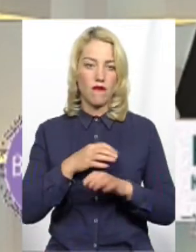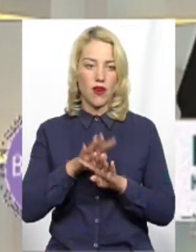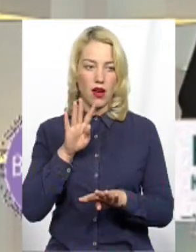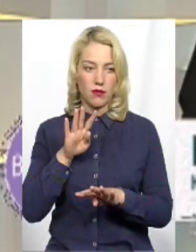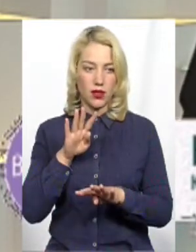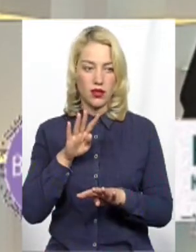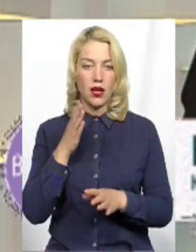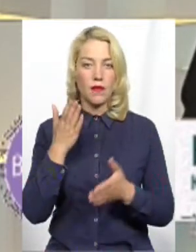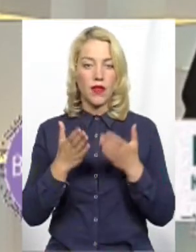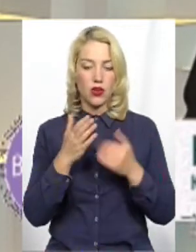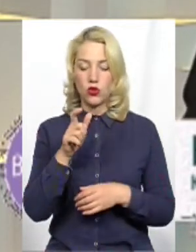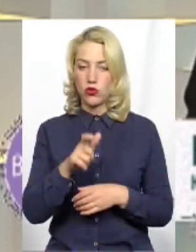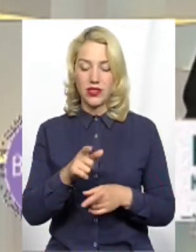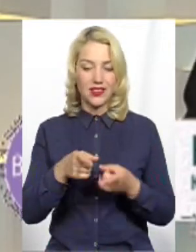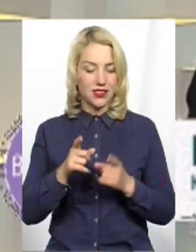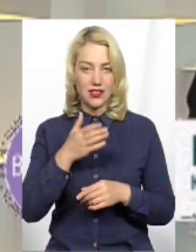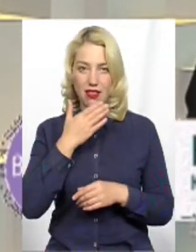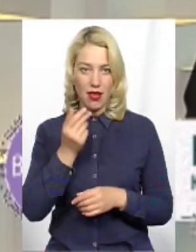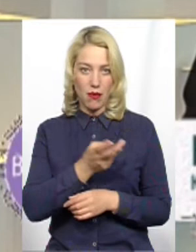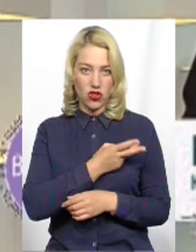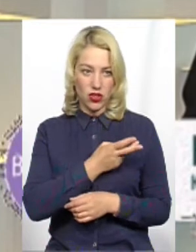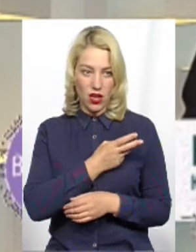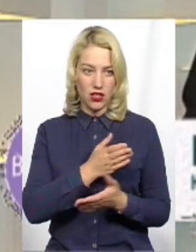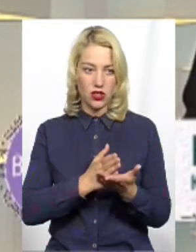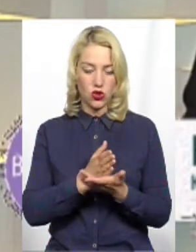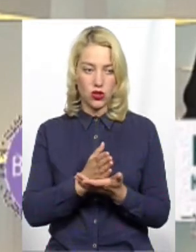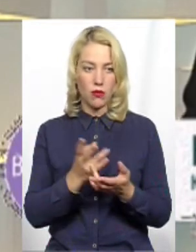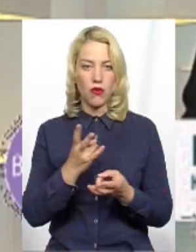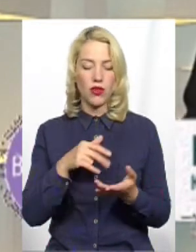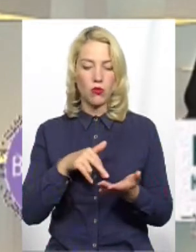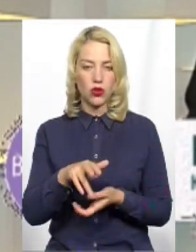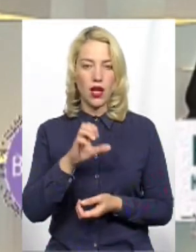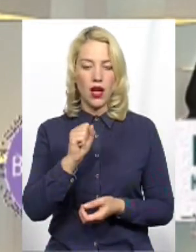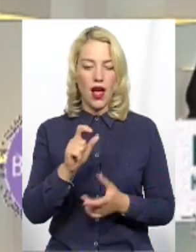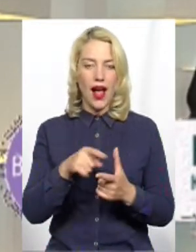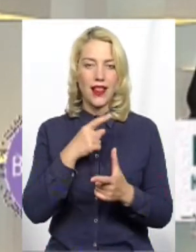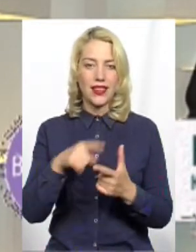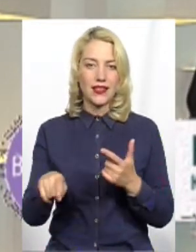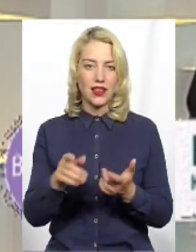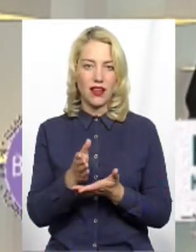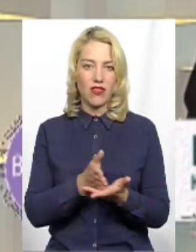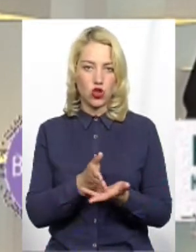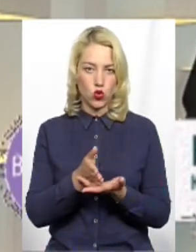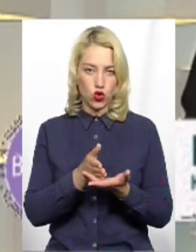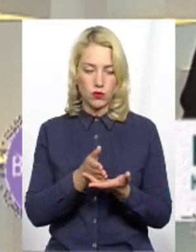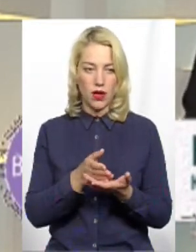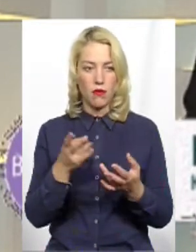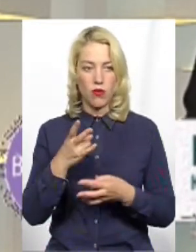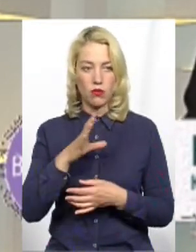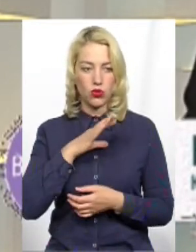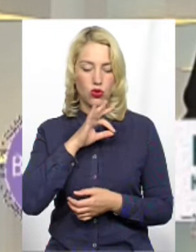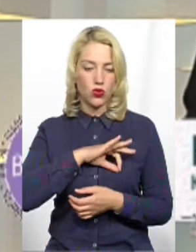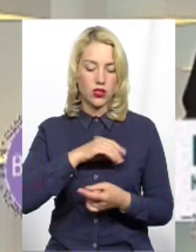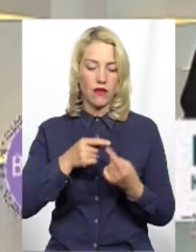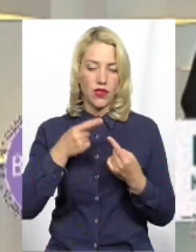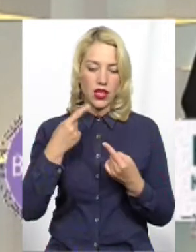якщо людина дійсно не бажає служити, вона має пройти якусь альтернативну службу, тобто, бути корисним десь в